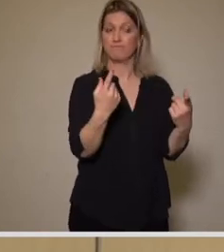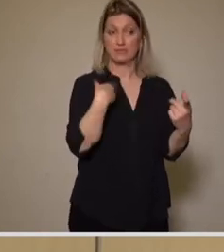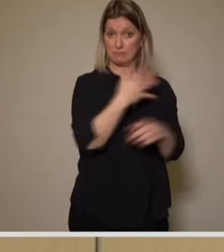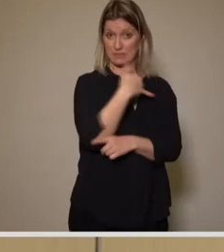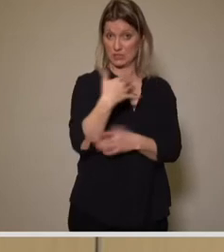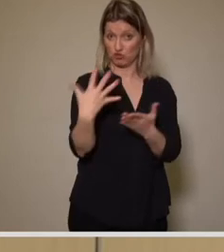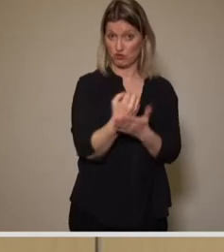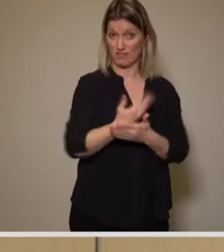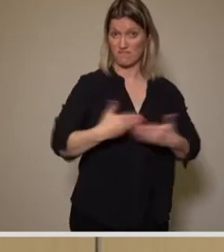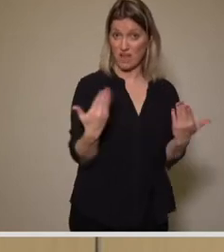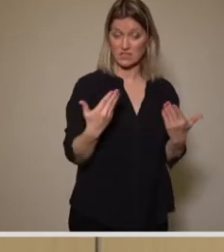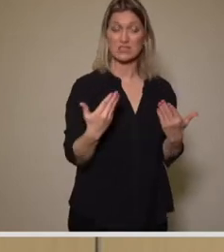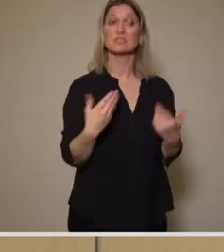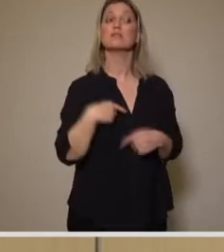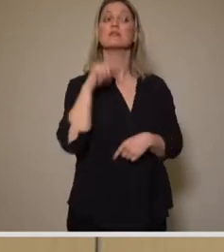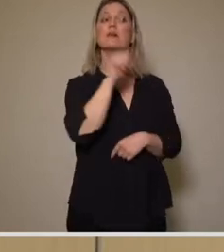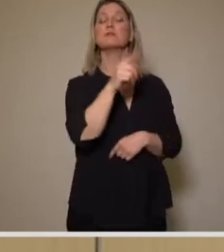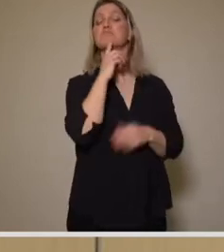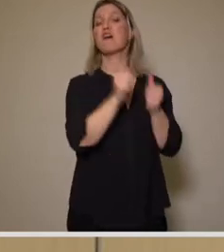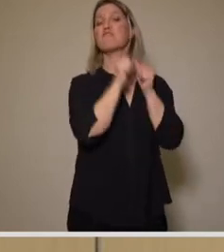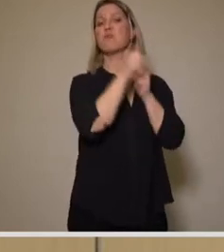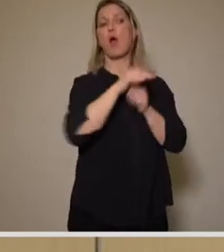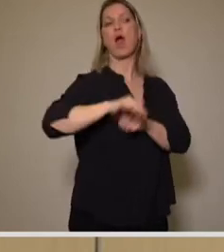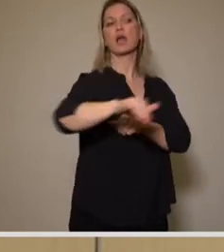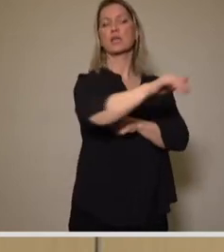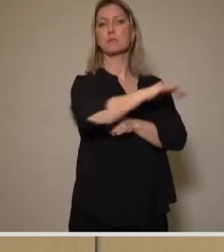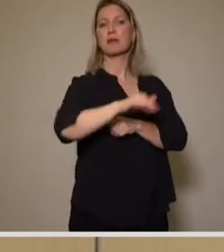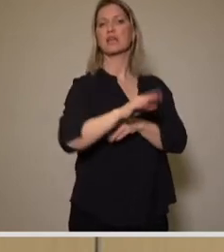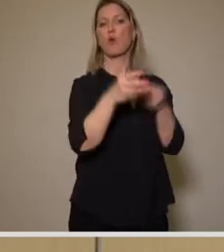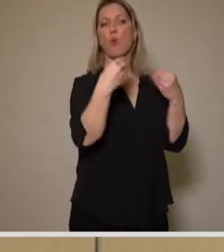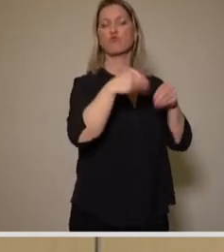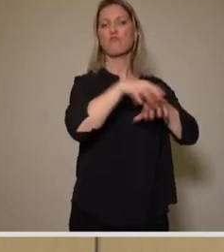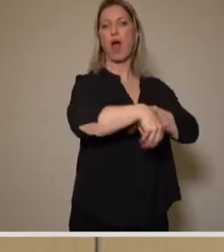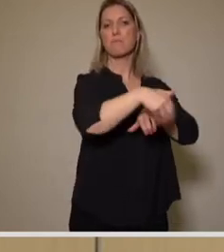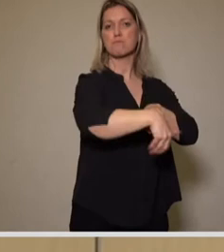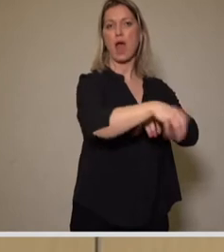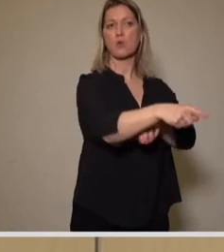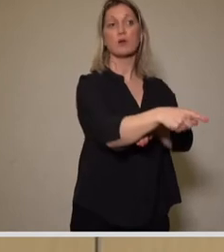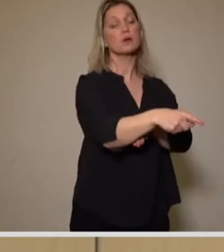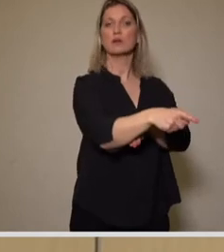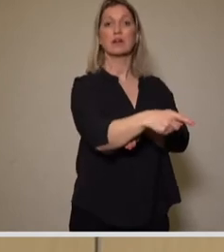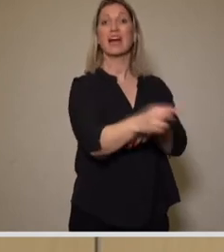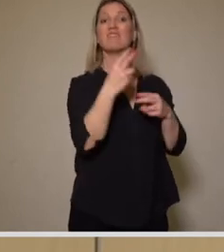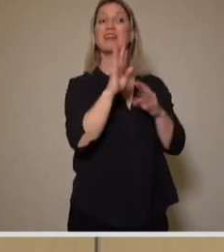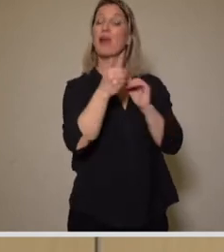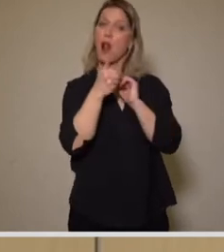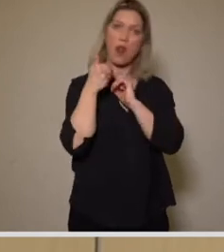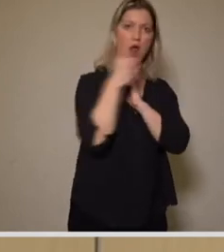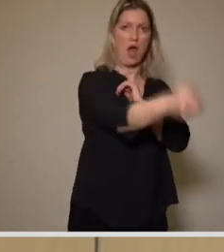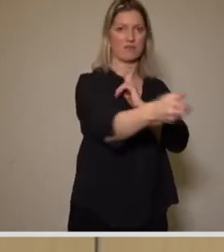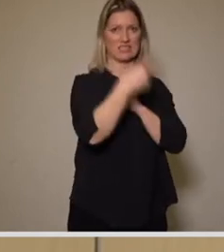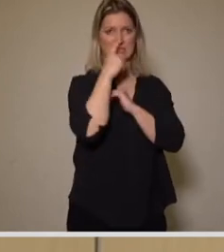dass dort anstelle eines Vorranggebiet-Rohstoffabbaus ein Vorranggebiet langfristiger Rohstoffsicherung